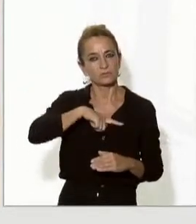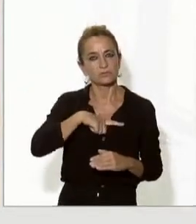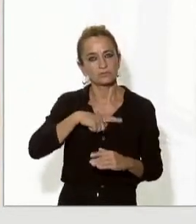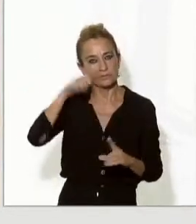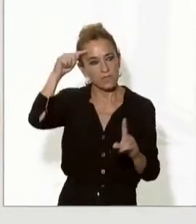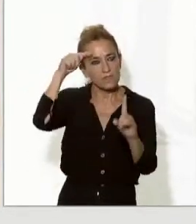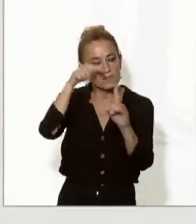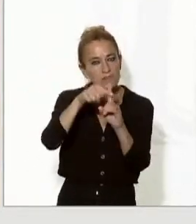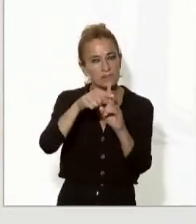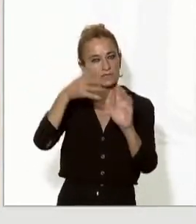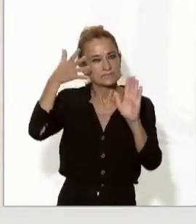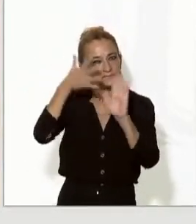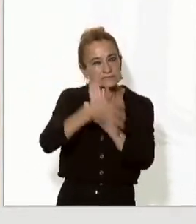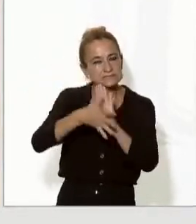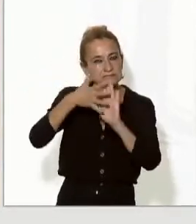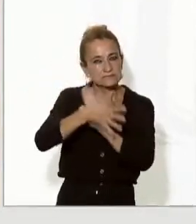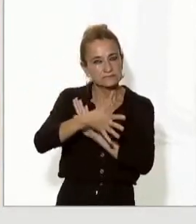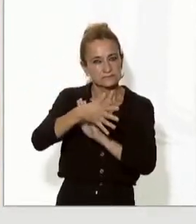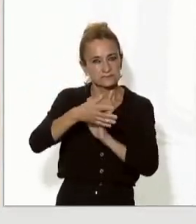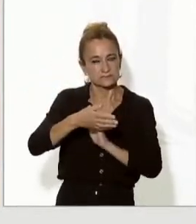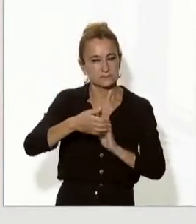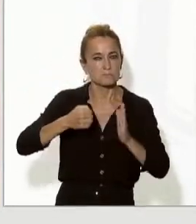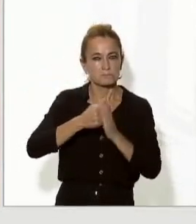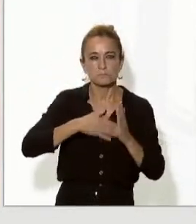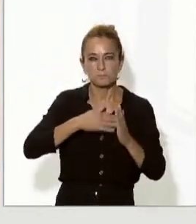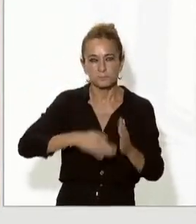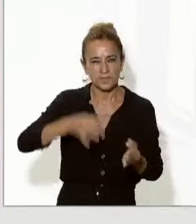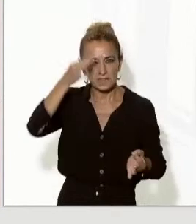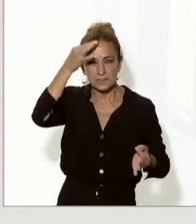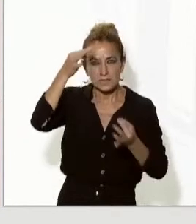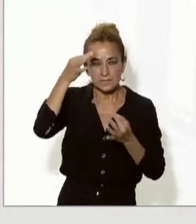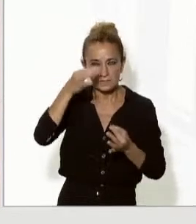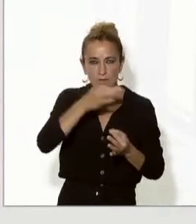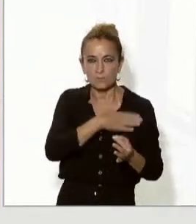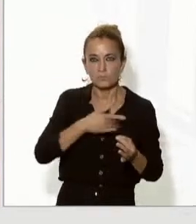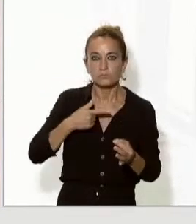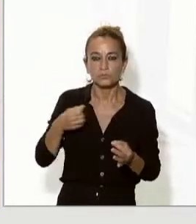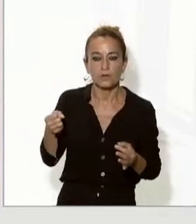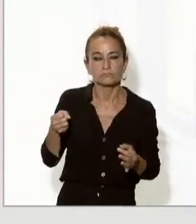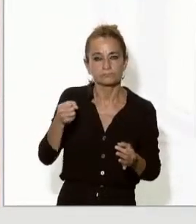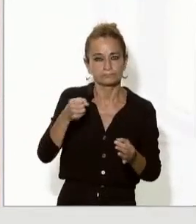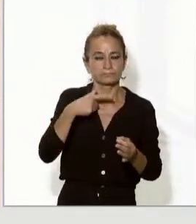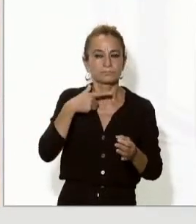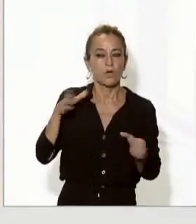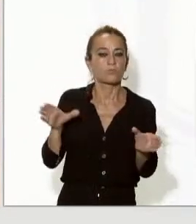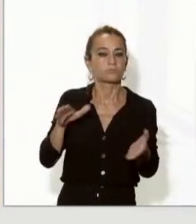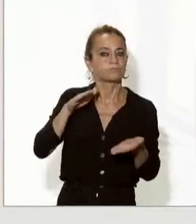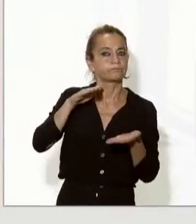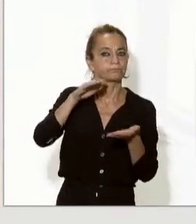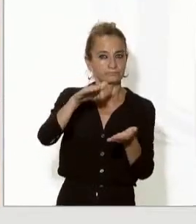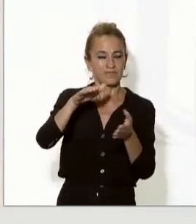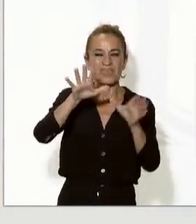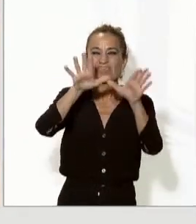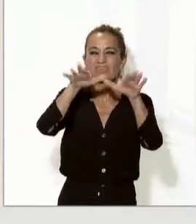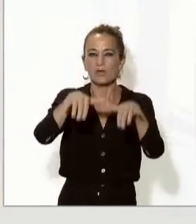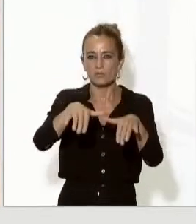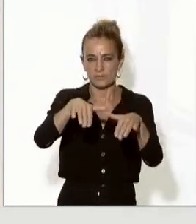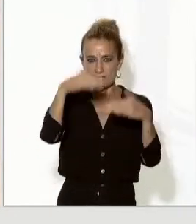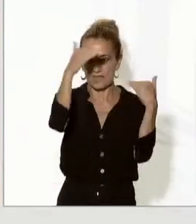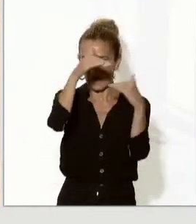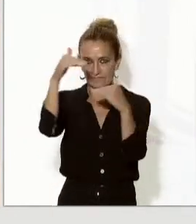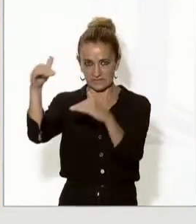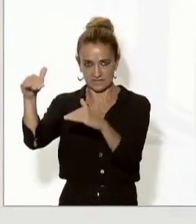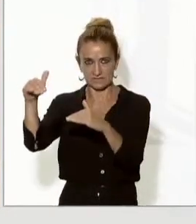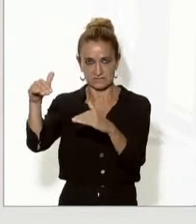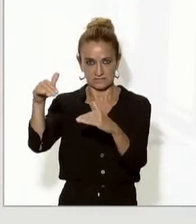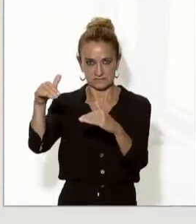objectiu d'incorporar al llarg dels propers tres anys 10.000 habitatges al parc de lloguer assequible, ho fem plantejat per al conjunt